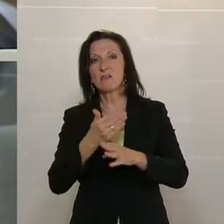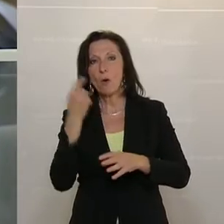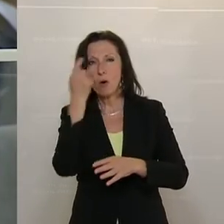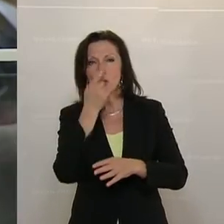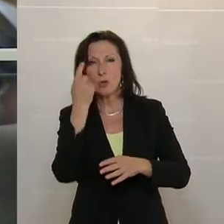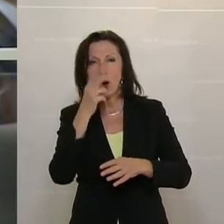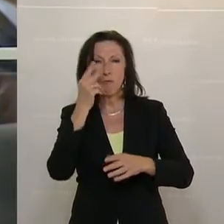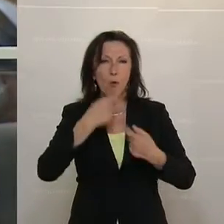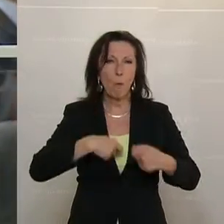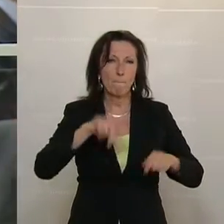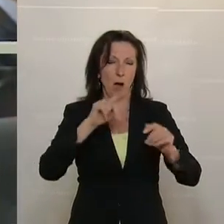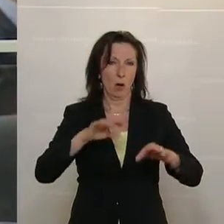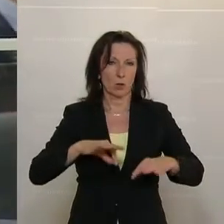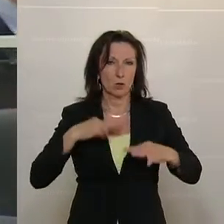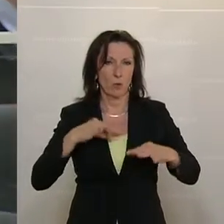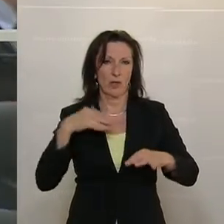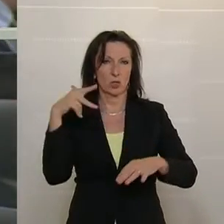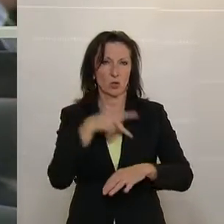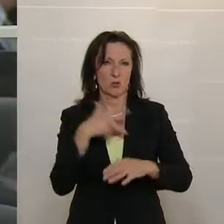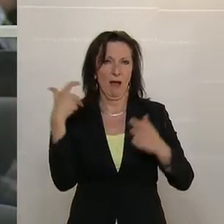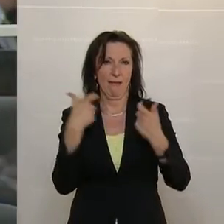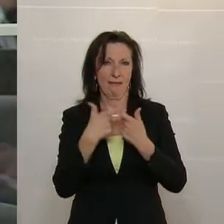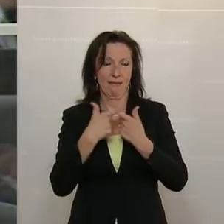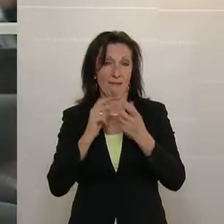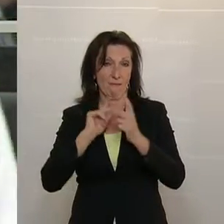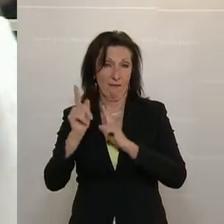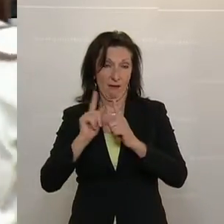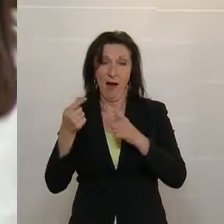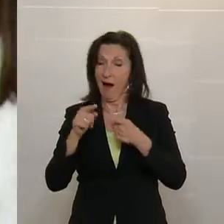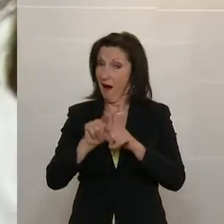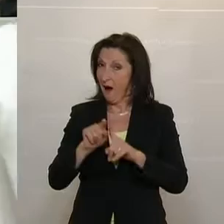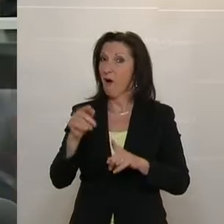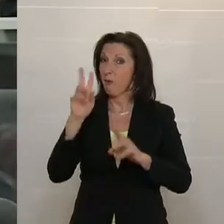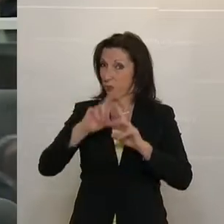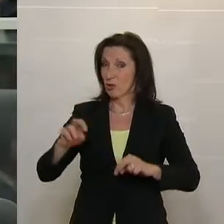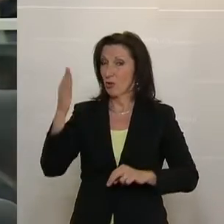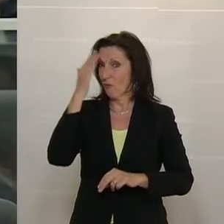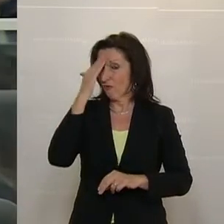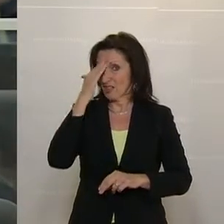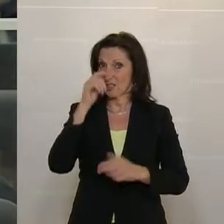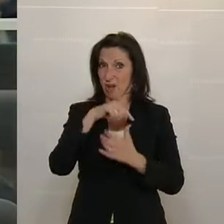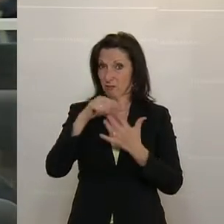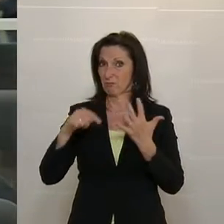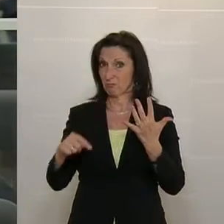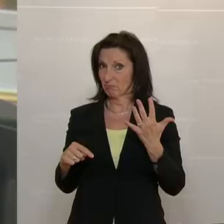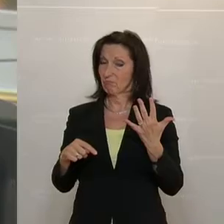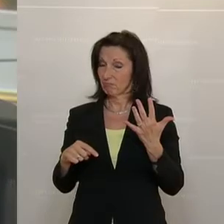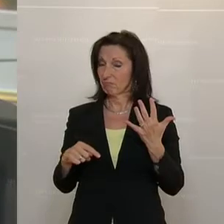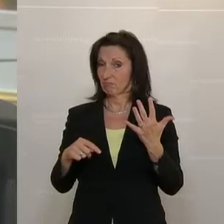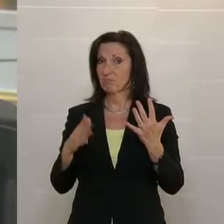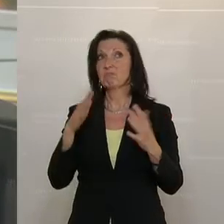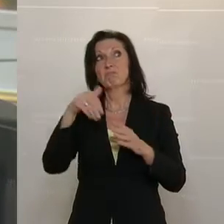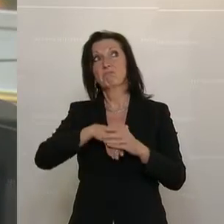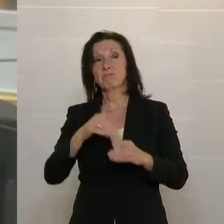Wohnbau, Gesundheit, Soziales, Energie, Verkehr, aber auch Forschung und Wissenschaft betreffen. Also wie gesagt, es sind